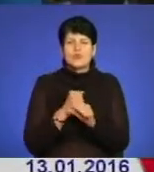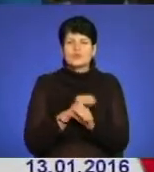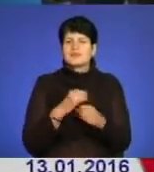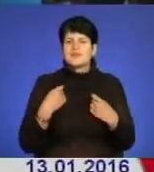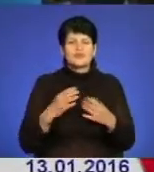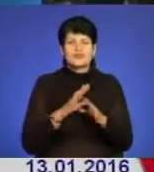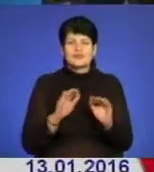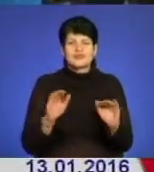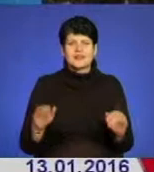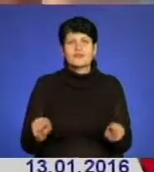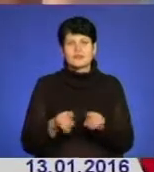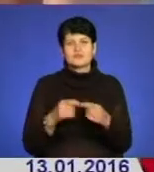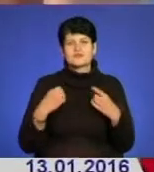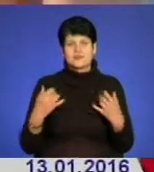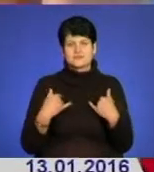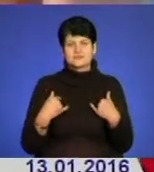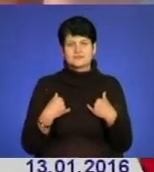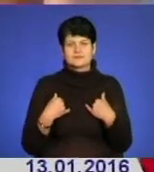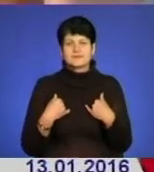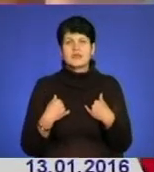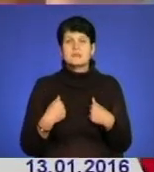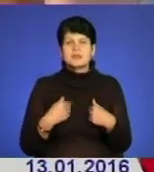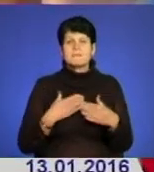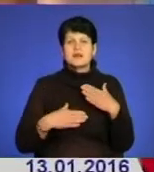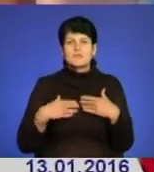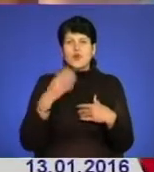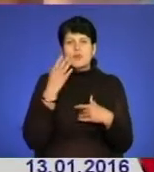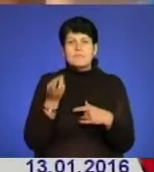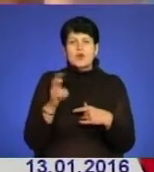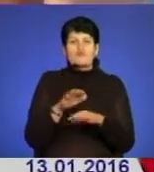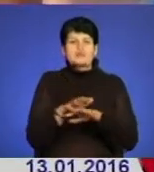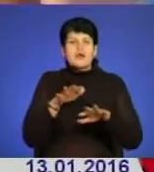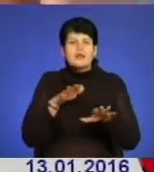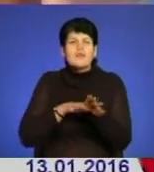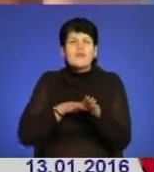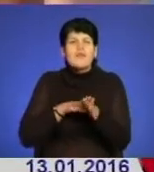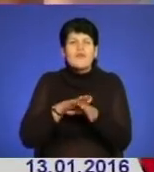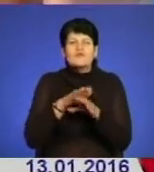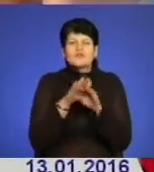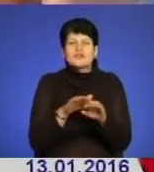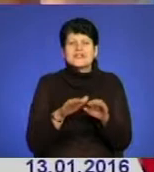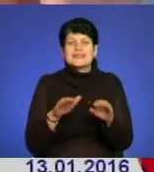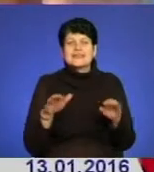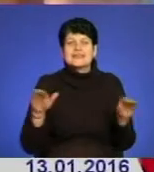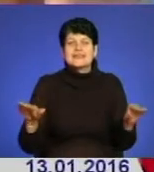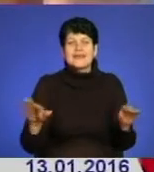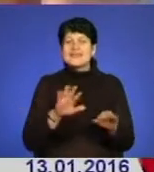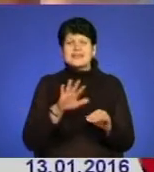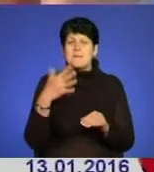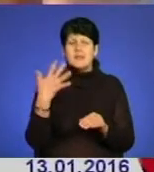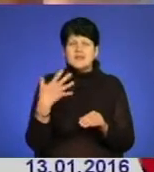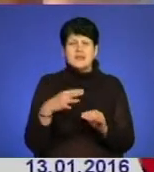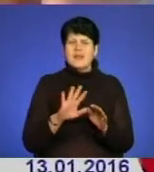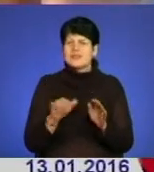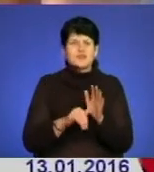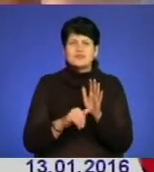малечі, а й для нього самого. Мені приємно, коли я вхожу в зал і повно дітей. Не 50, не 60.